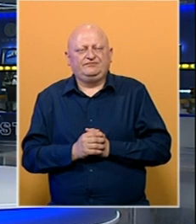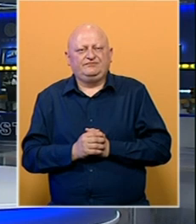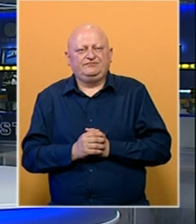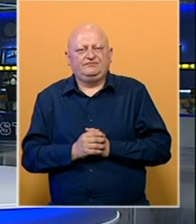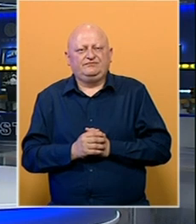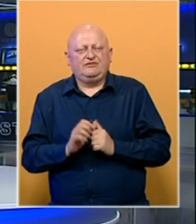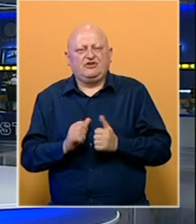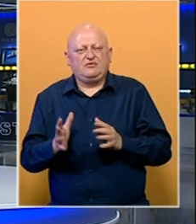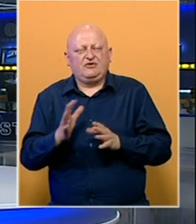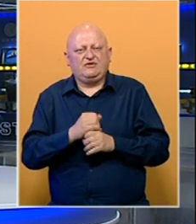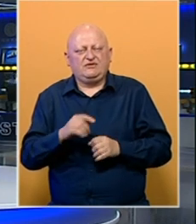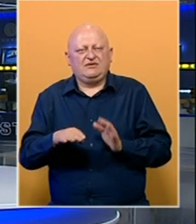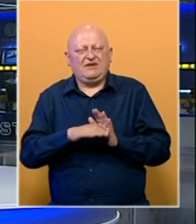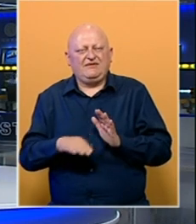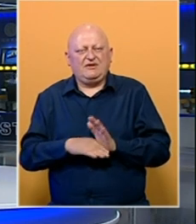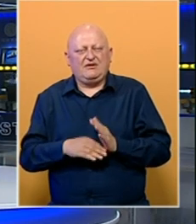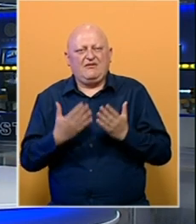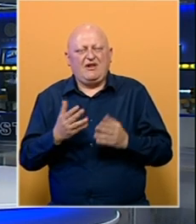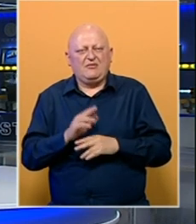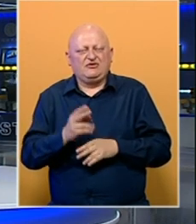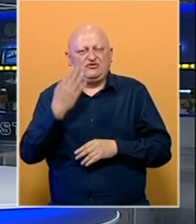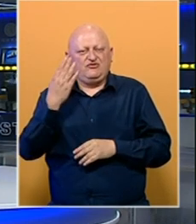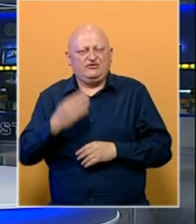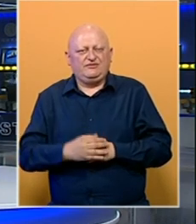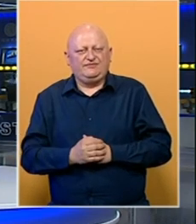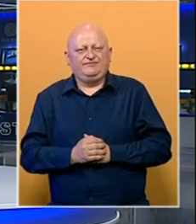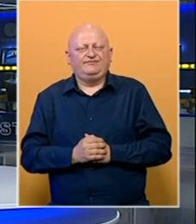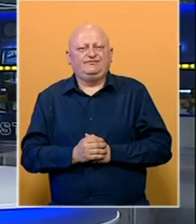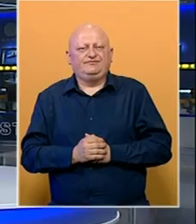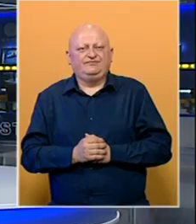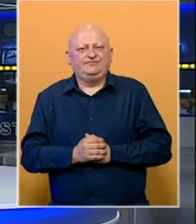Sportom završavam ovo izdanje dnevnika. Hvala za pažnju i laka vam noć.